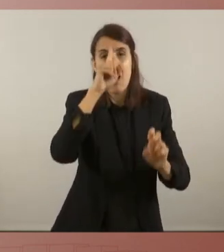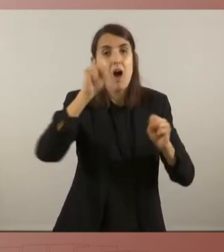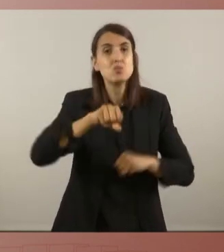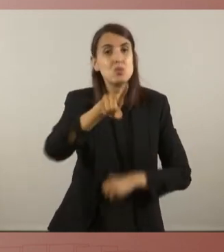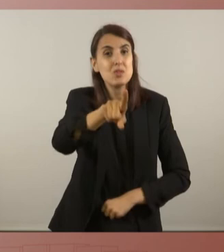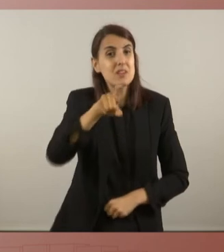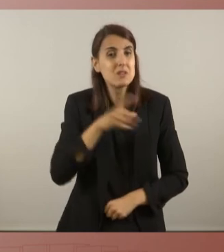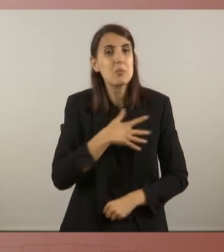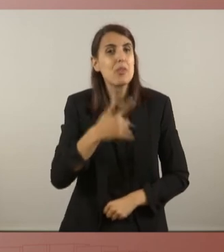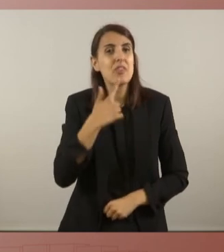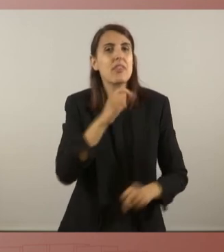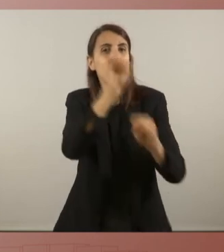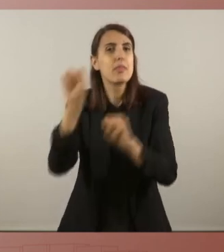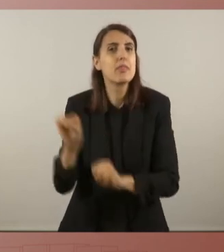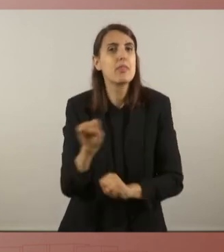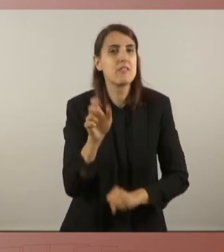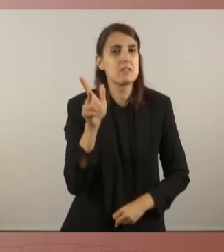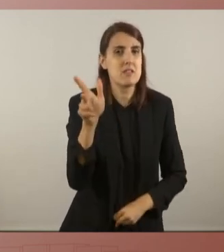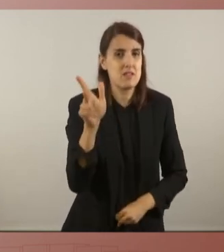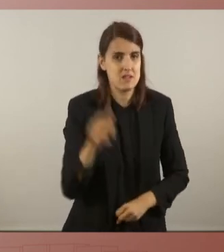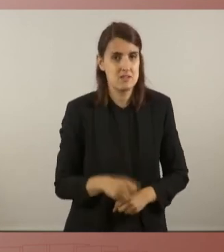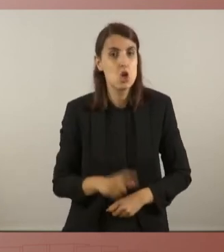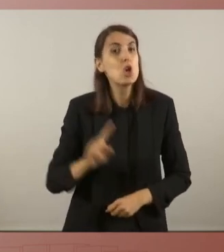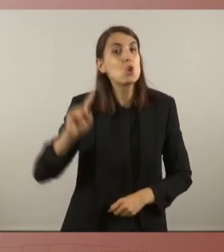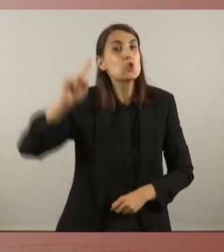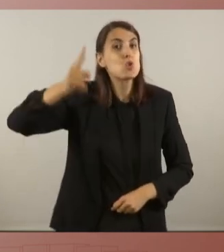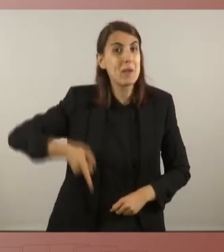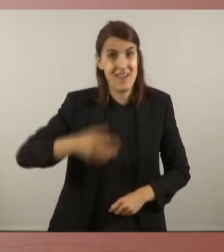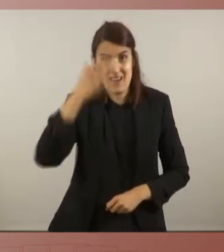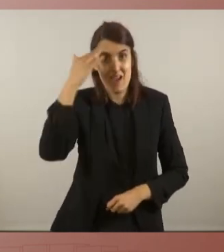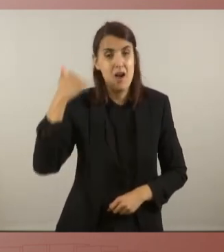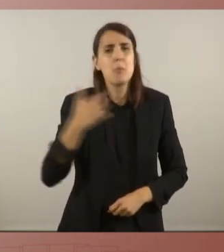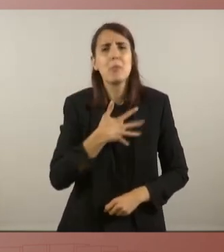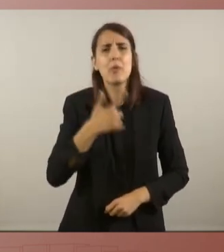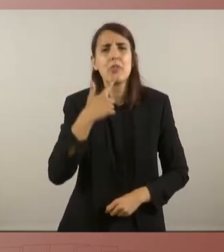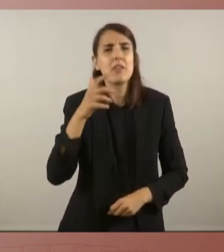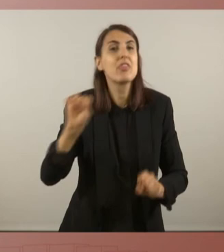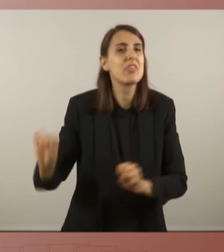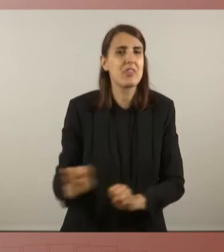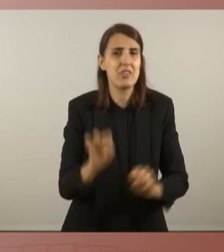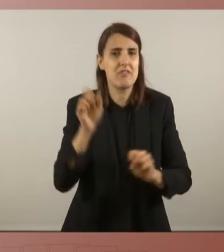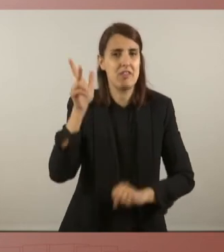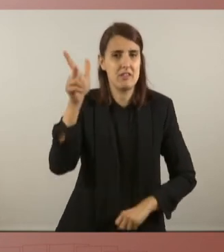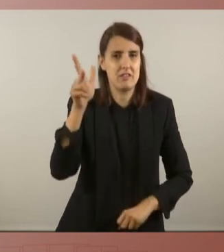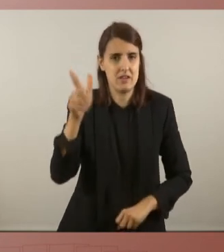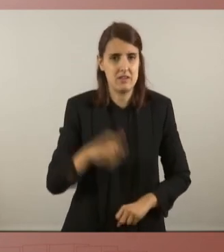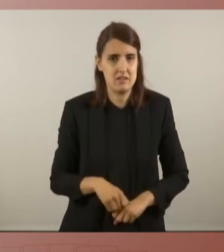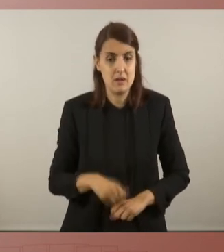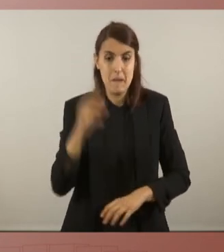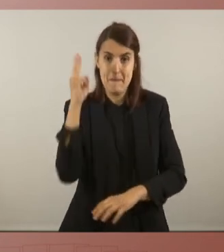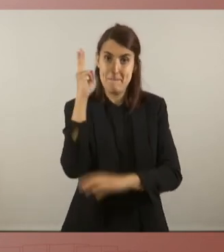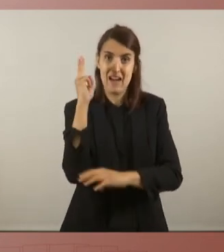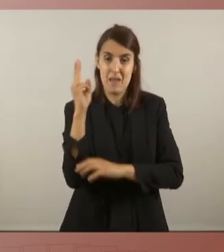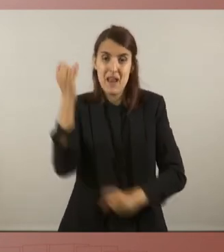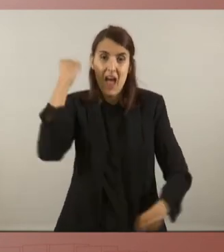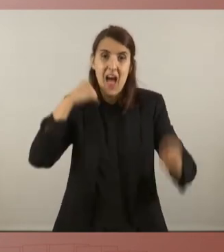defensar drets. Sobirania vol dir defensar drets. Sobirania vol dir que aquella acció legislativa del Parlament i